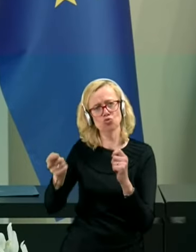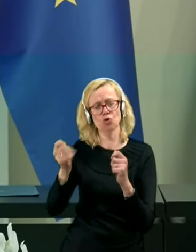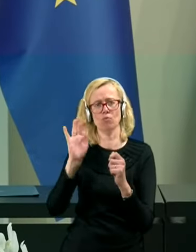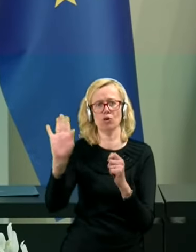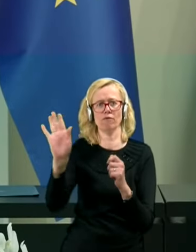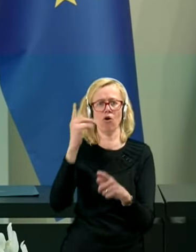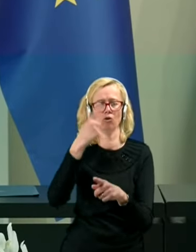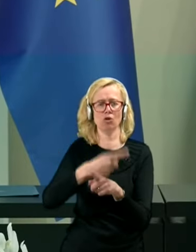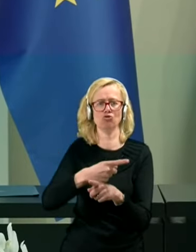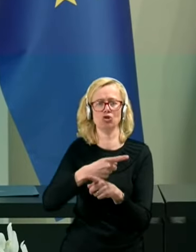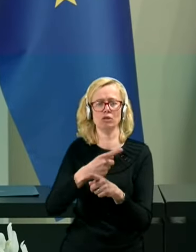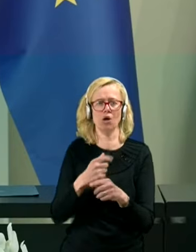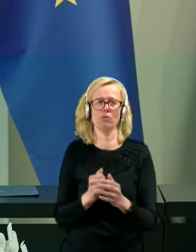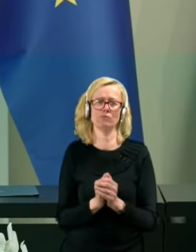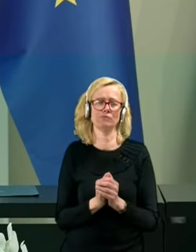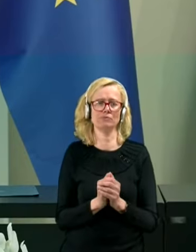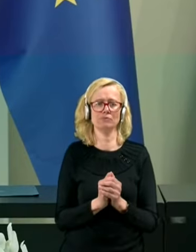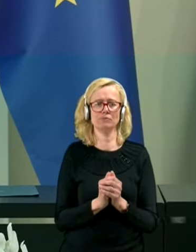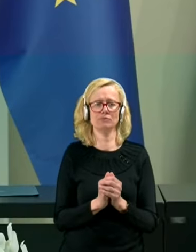odločitev,